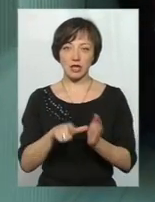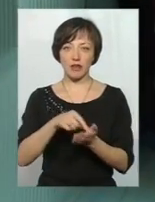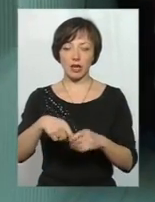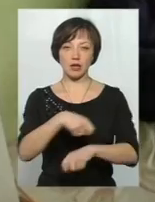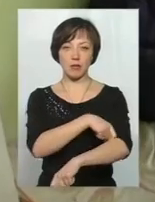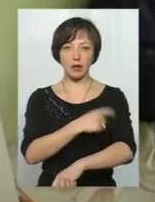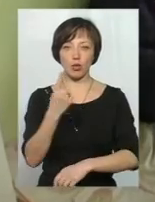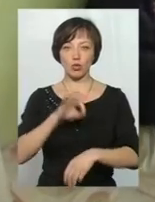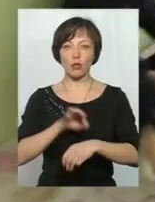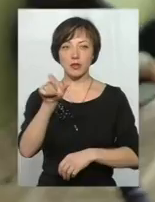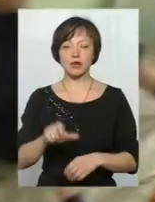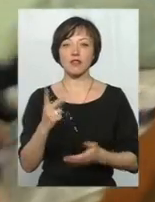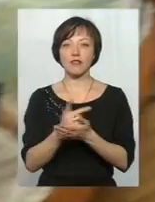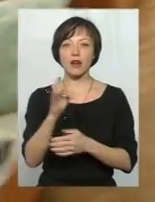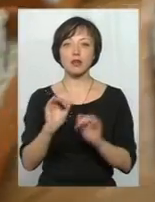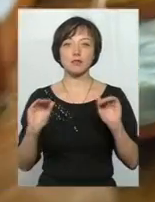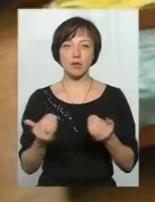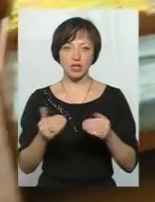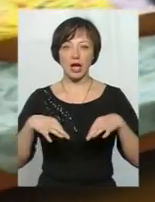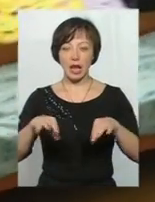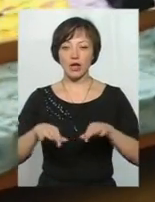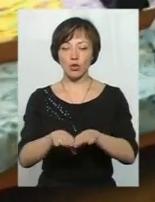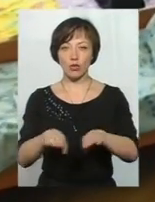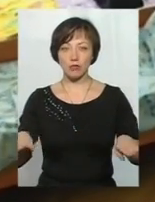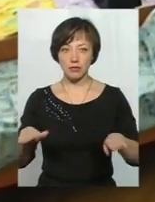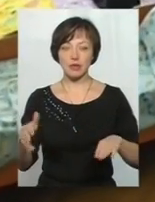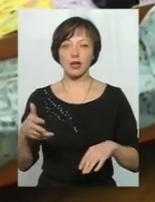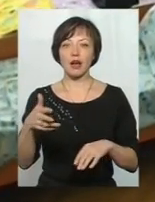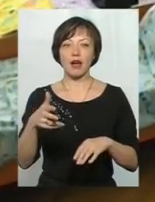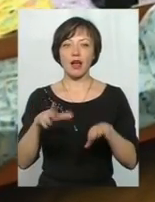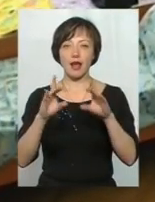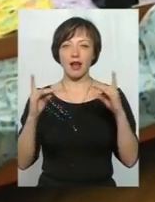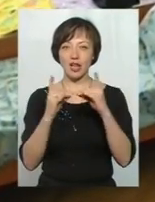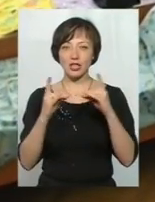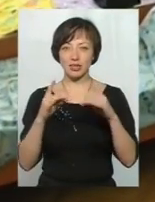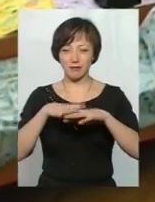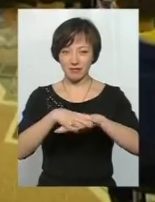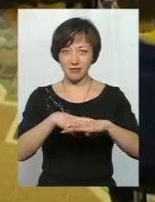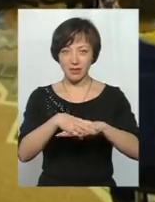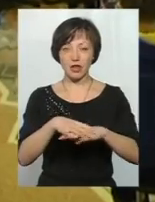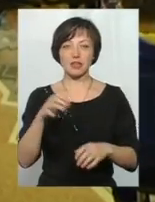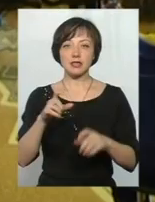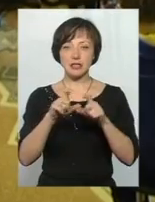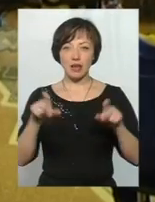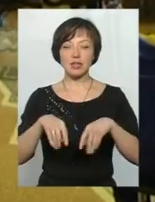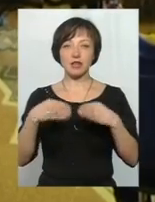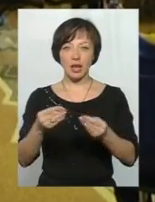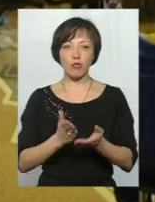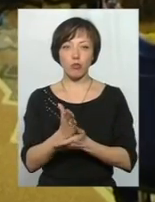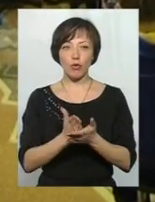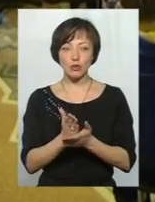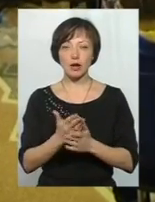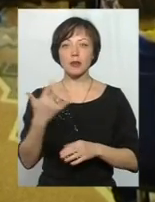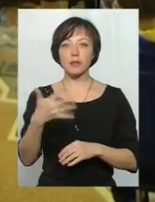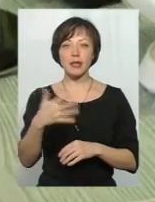одного пацієнта вдвічі менше. Ліноліум у три шари, ліжка з панцерними сітками. Заклад щорічно надає медпослуги для